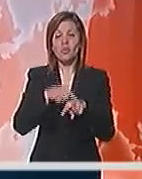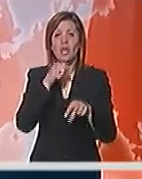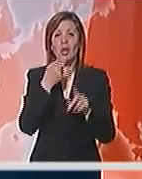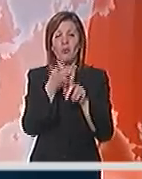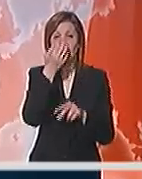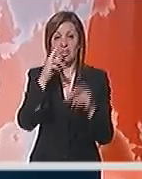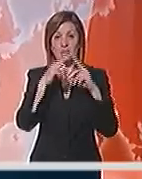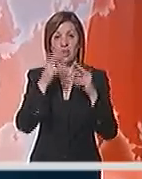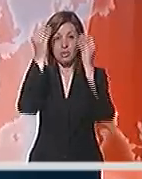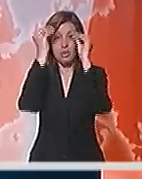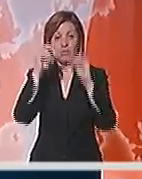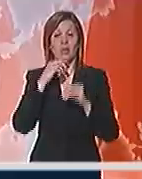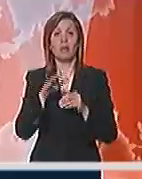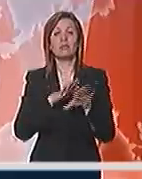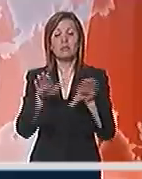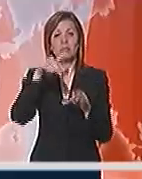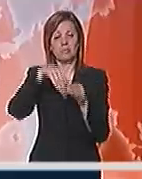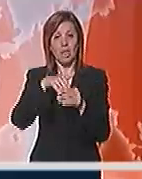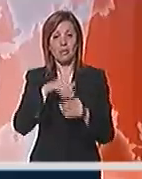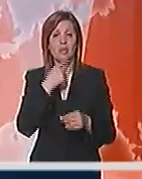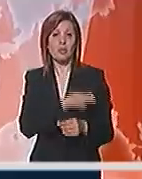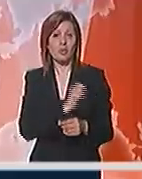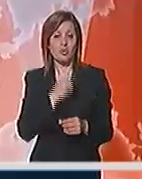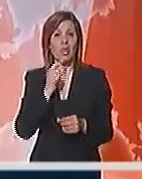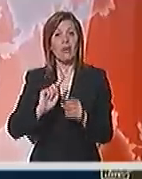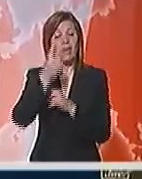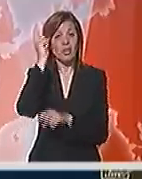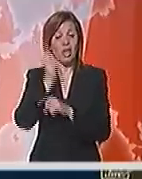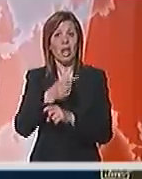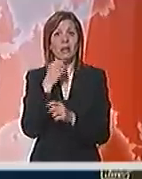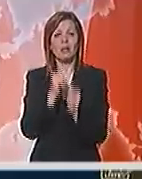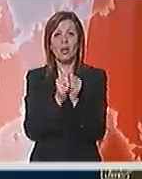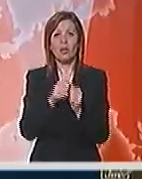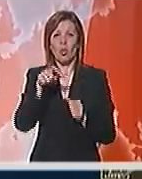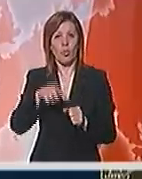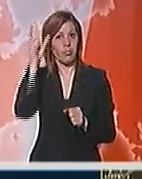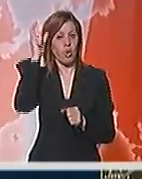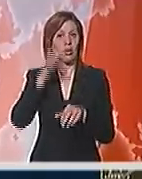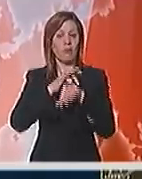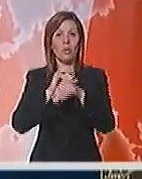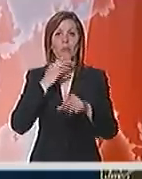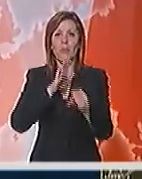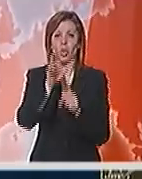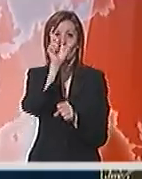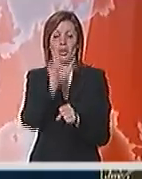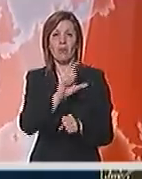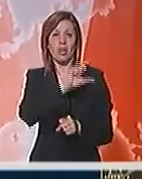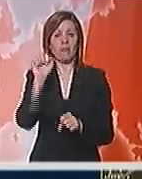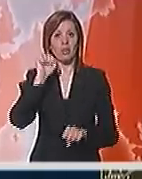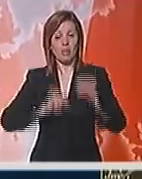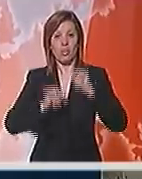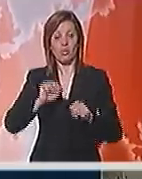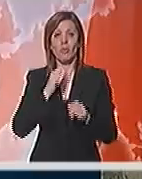saopštilo je Ministarstvo unutrašnjih poslova Srbije. Veće za ratne zločine Višeg suda u Beogradu u vodi protiv Bobanija krivični